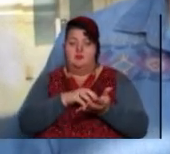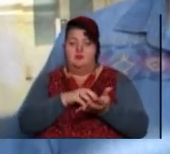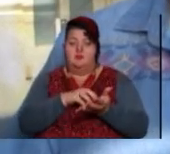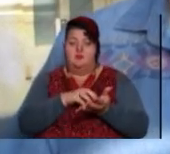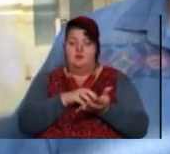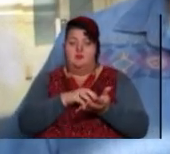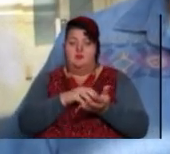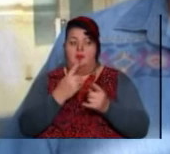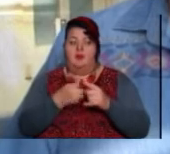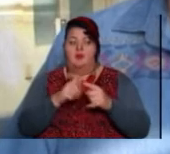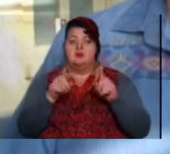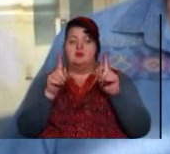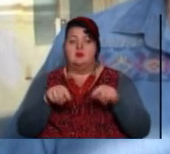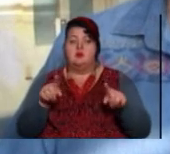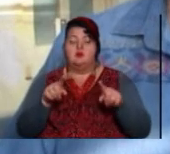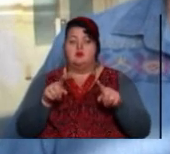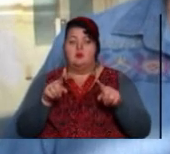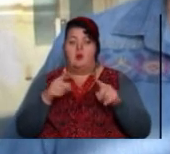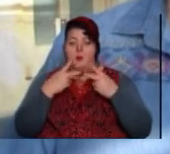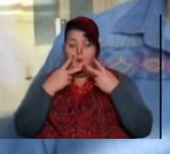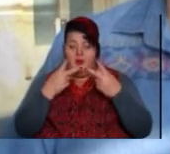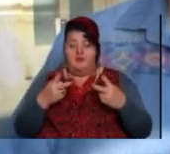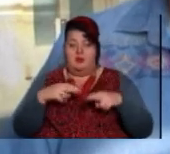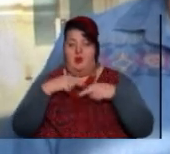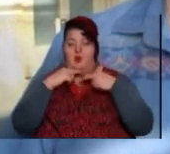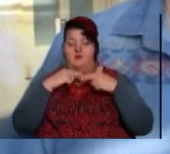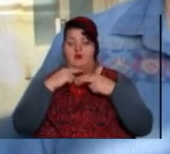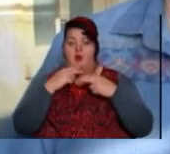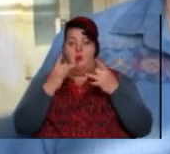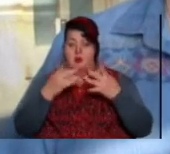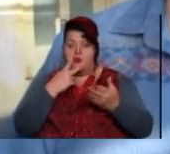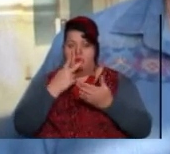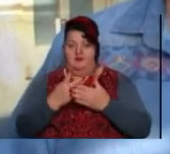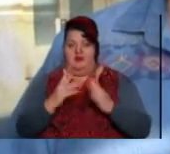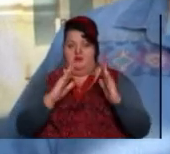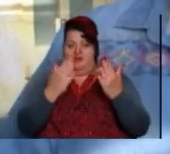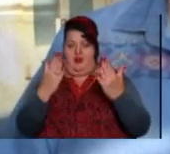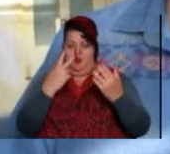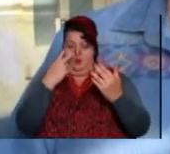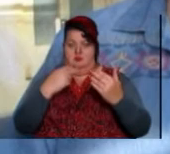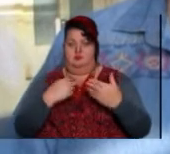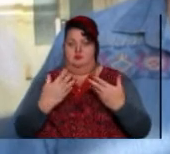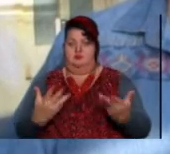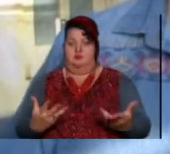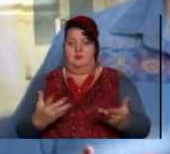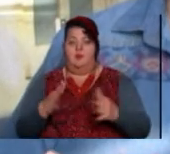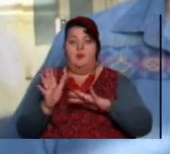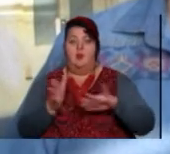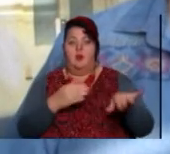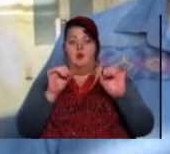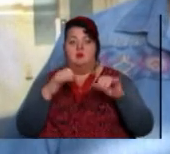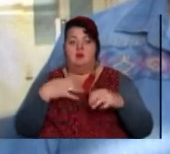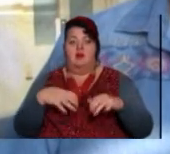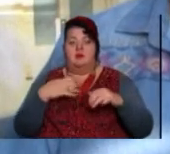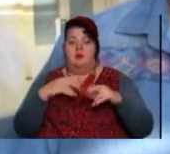Це те, що привертає свою увагу просто дивлячись у дзеркало. Тоді ми можемо ж себе